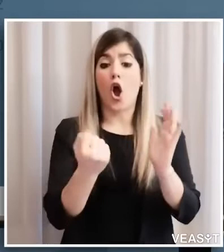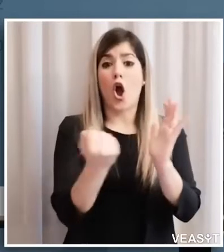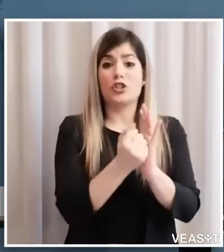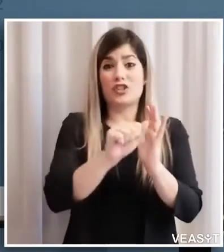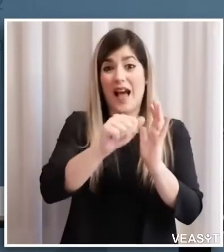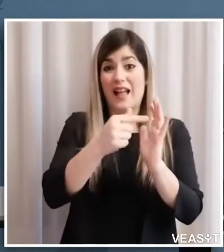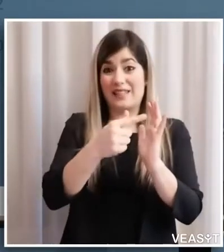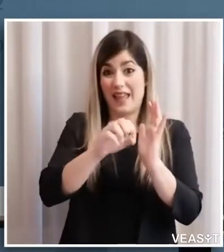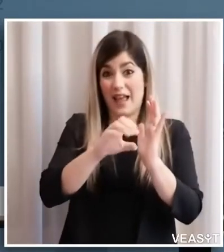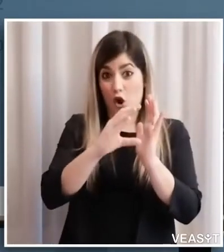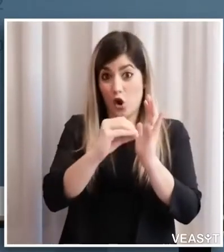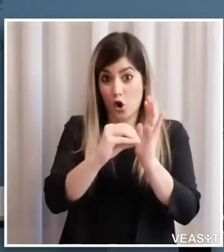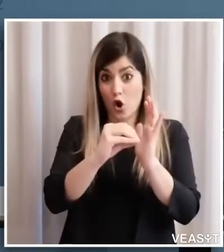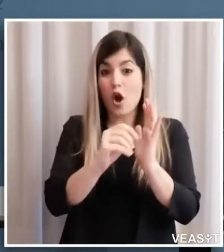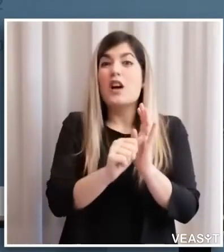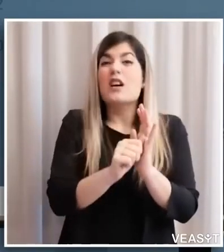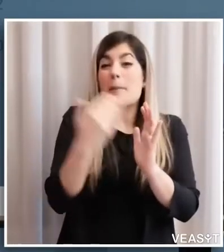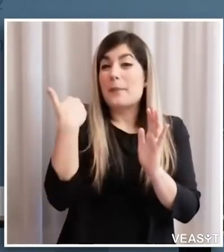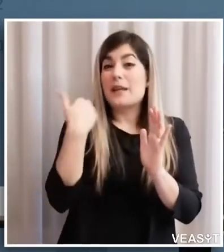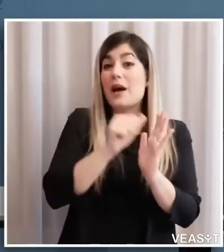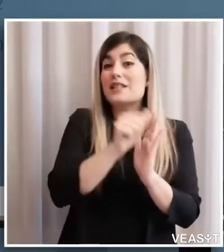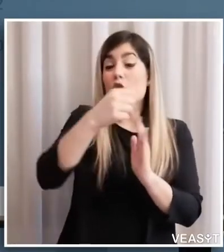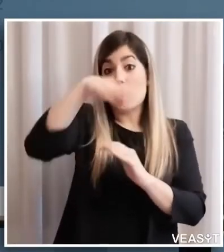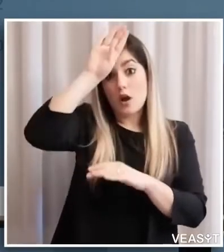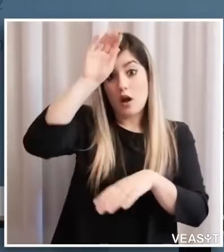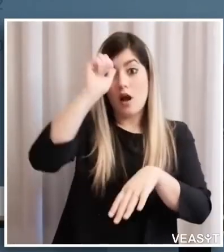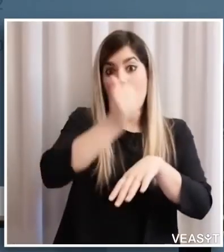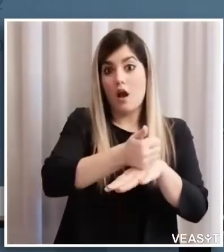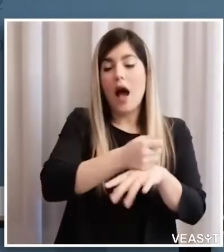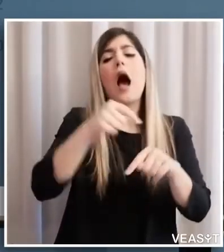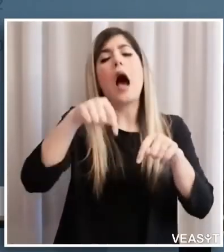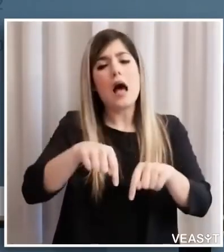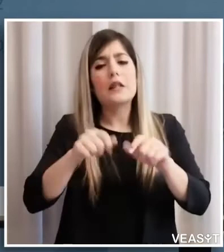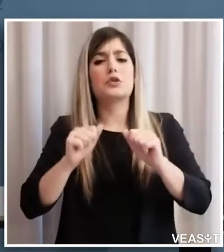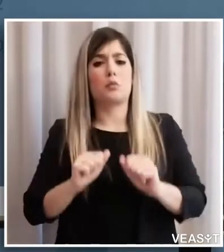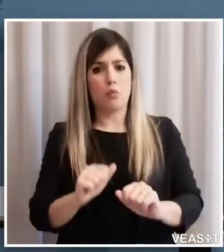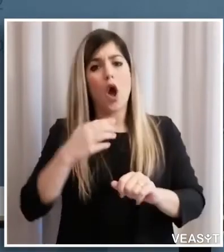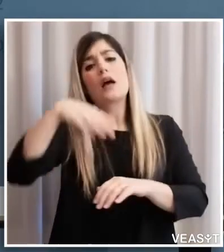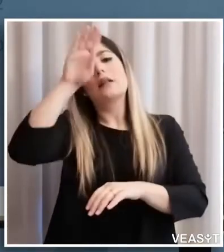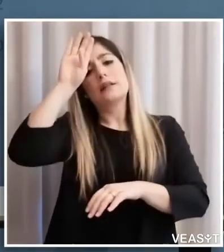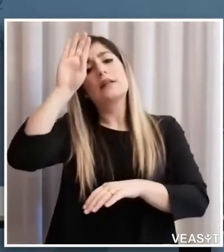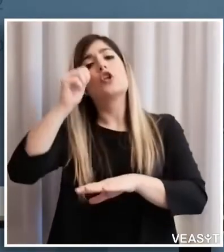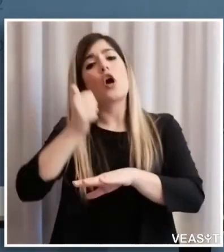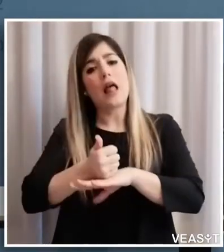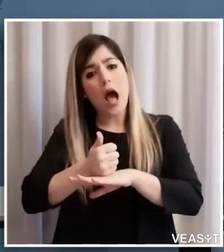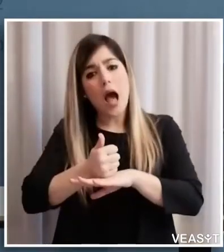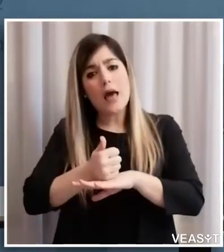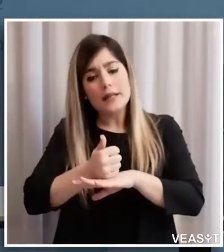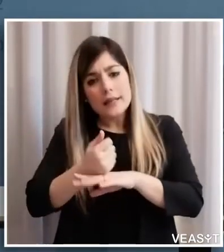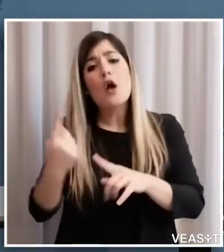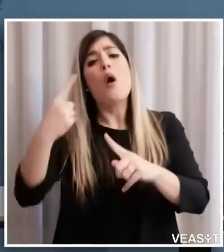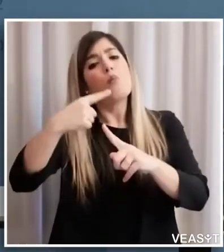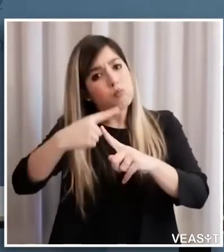dai titolari dell'azienda. Adesso possono essere svolti anche dai titolari con un massimo in tutto diciamo 5